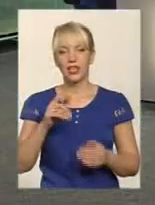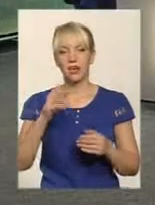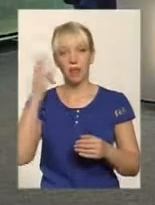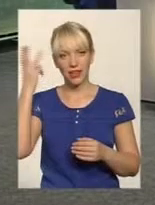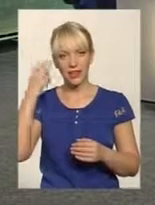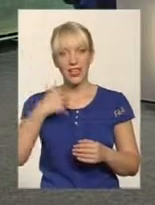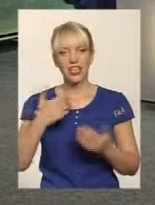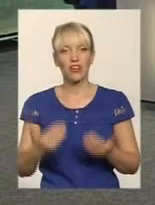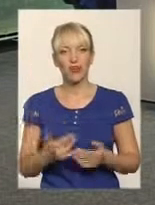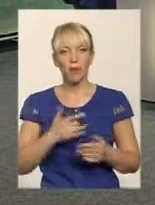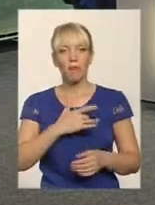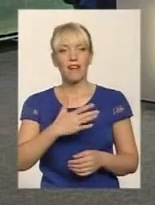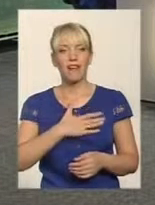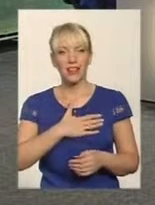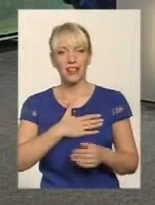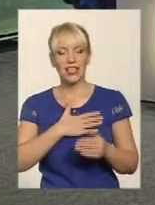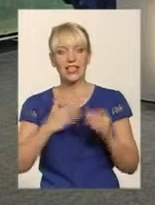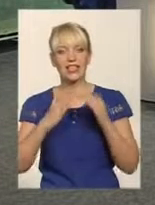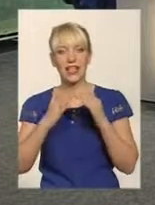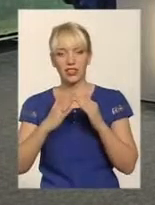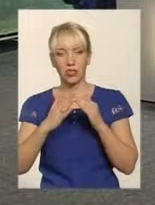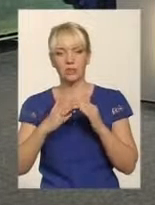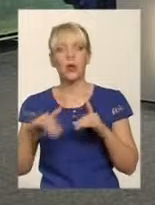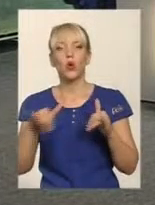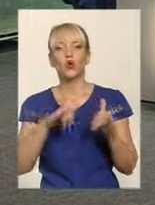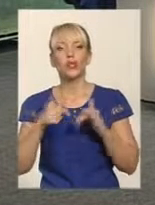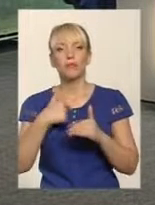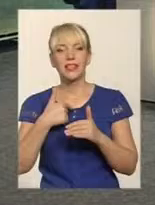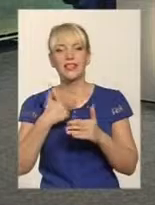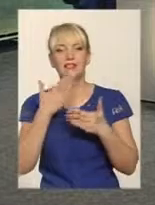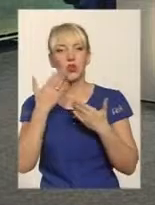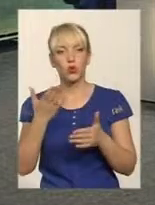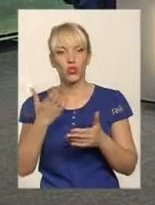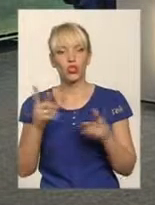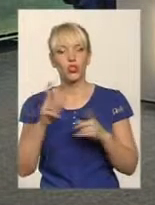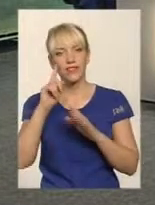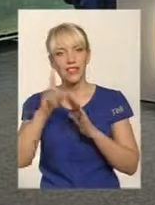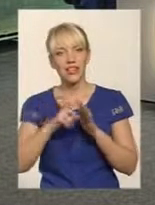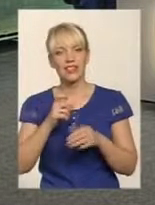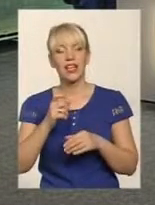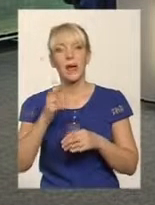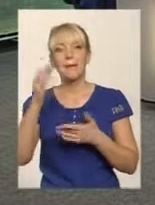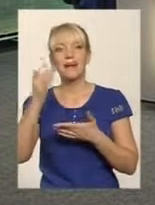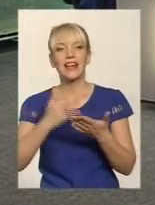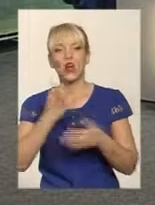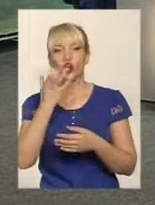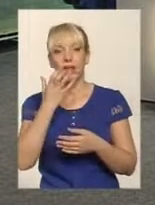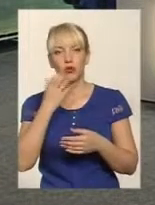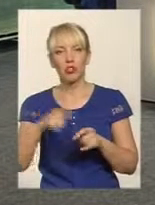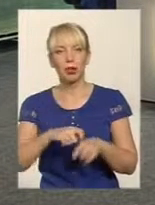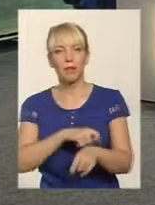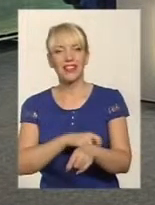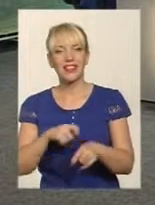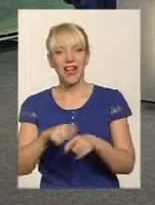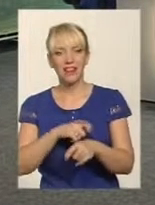приватному секторі. І хотіла б знати, наприклад, куди мені звернутися, аби знати перелік утеплюючи в цих матеріалів,